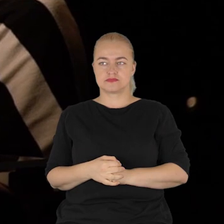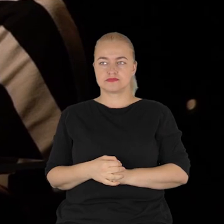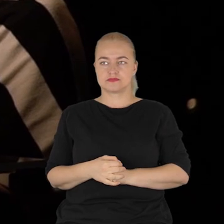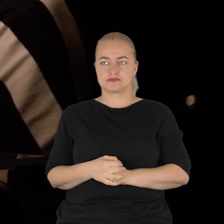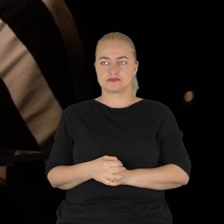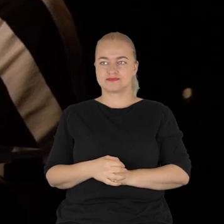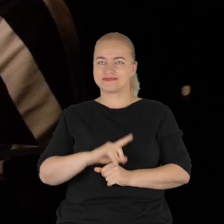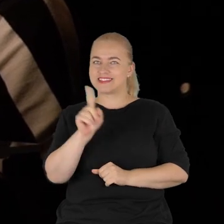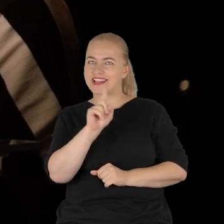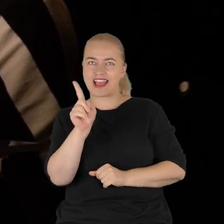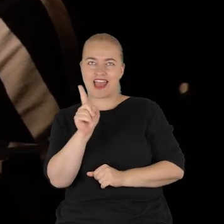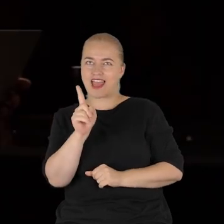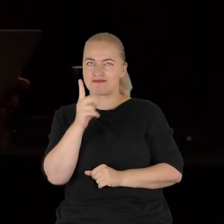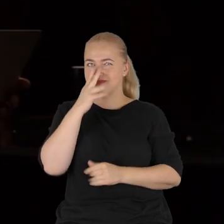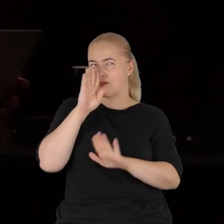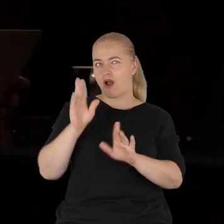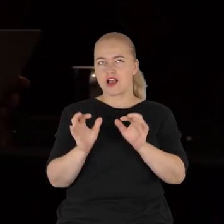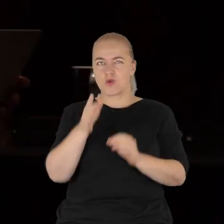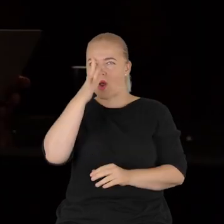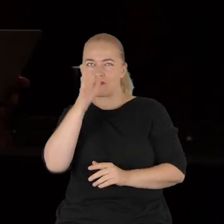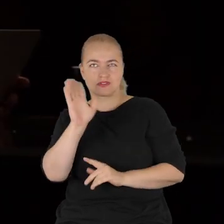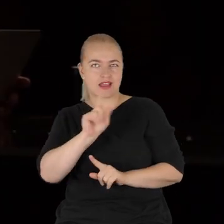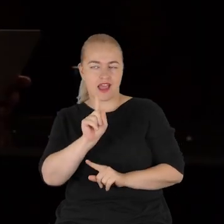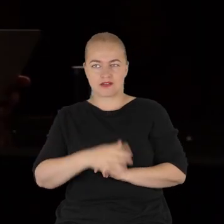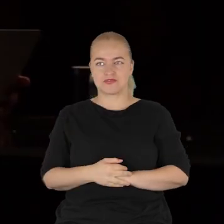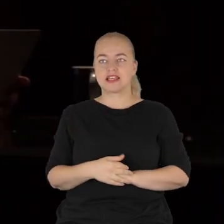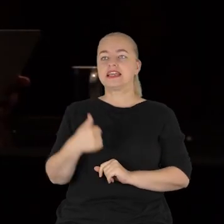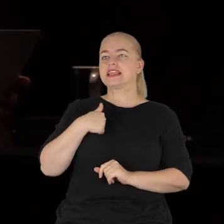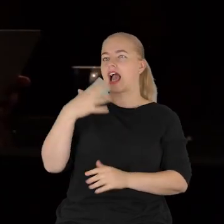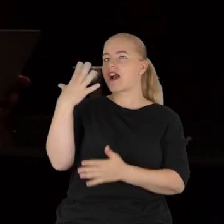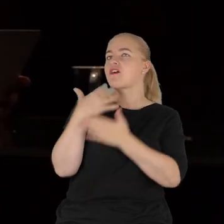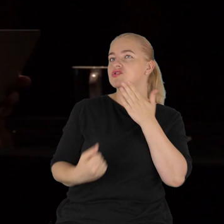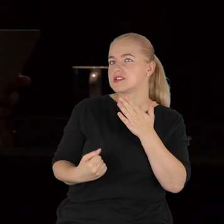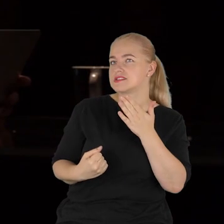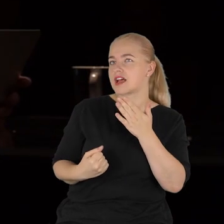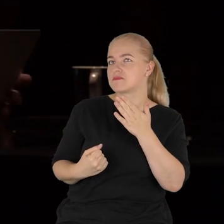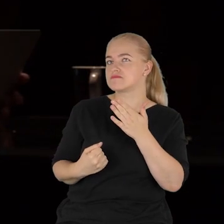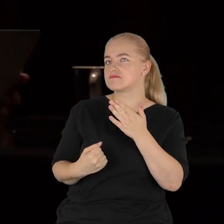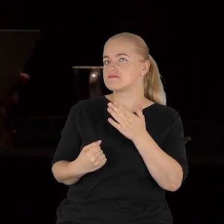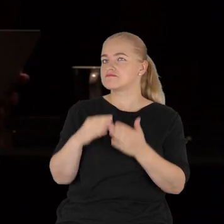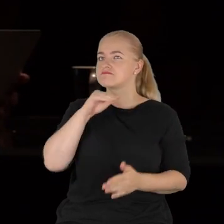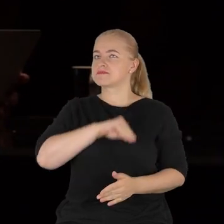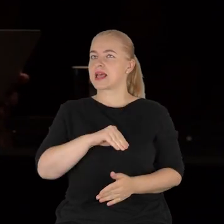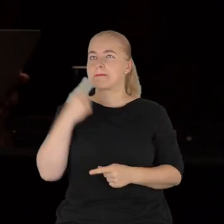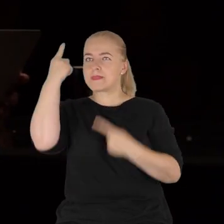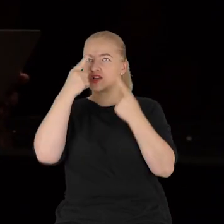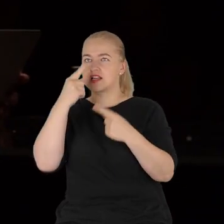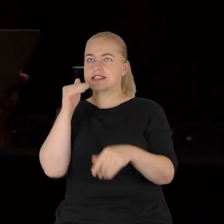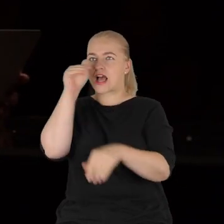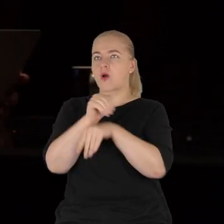I nie popisuj się. Korzystam z dorobku myśli zachodnioeuropejskich. Ale on był